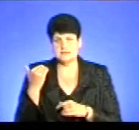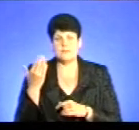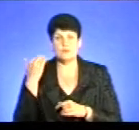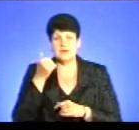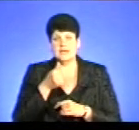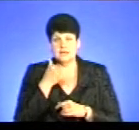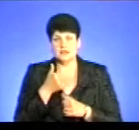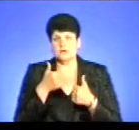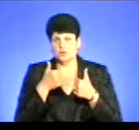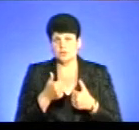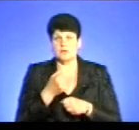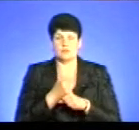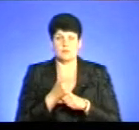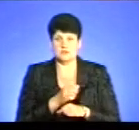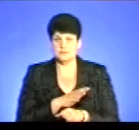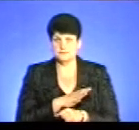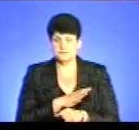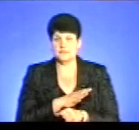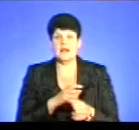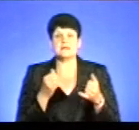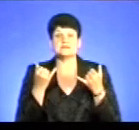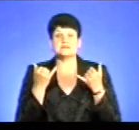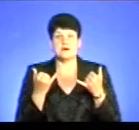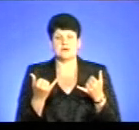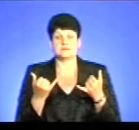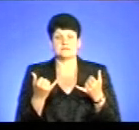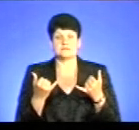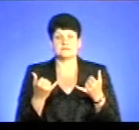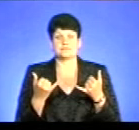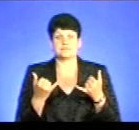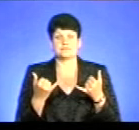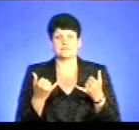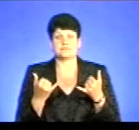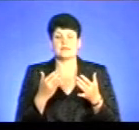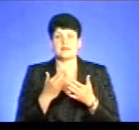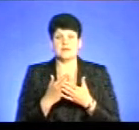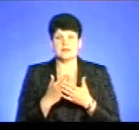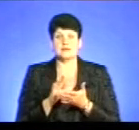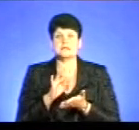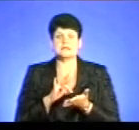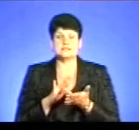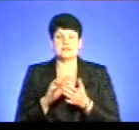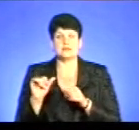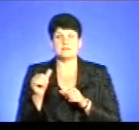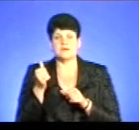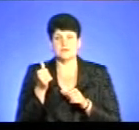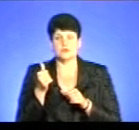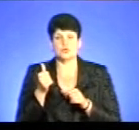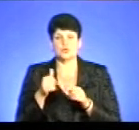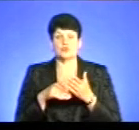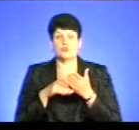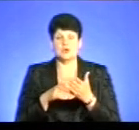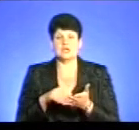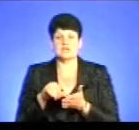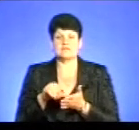досить плідно попрацювали. І зараз є деякі центри первинної медико-санітарної допомоги, які